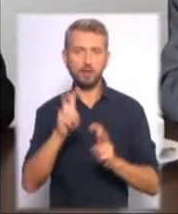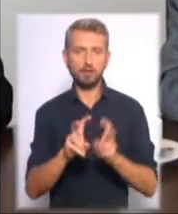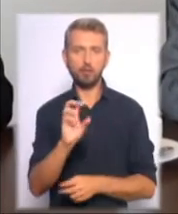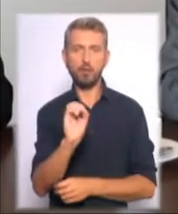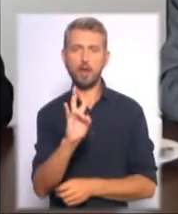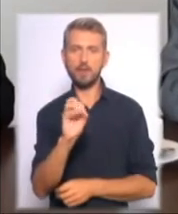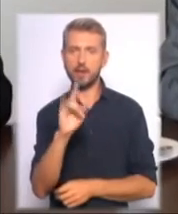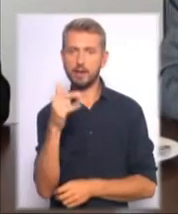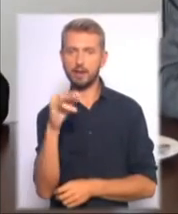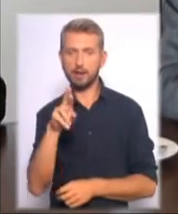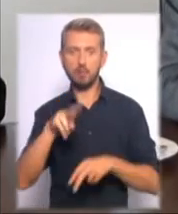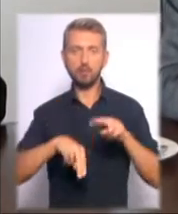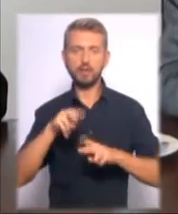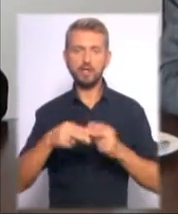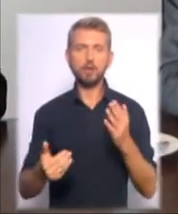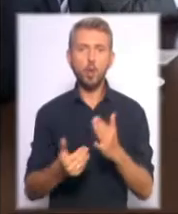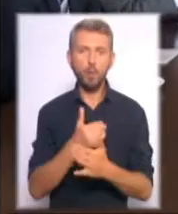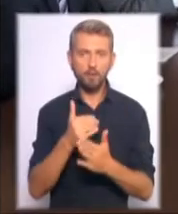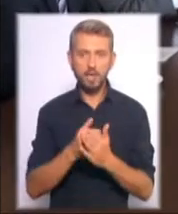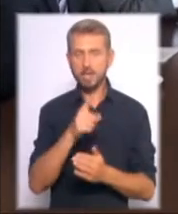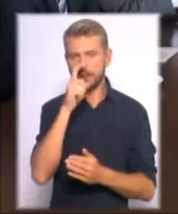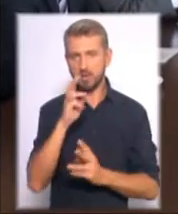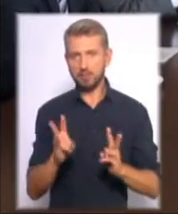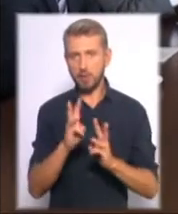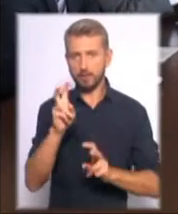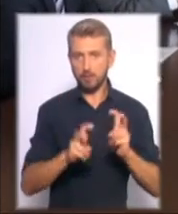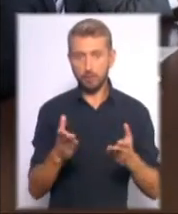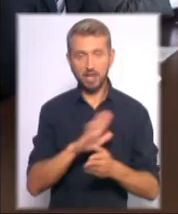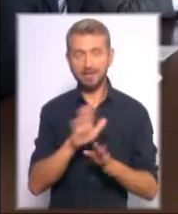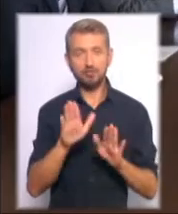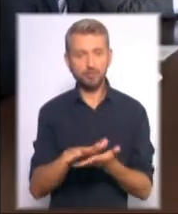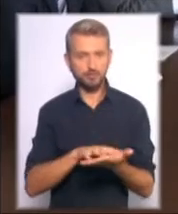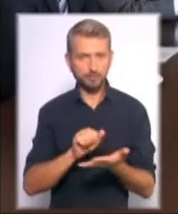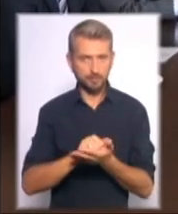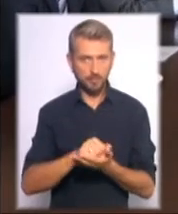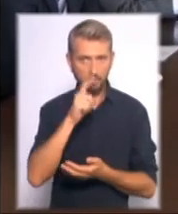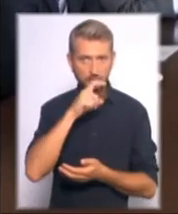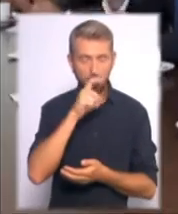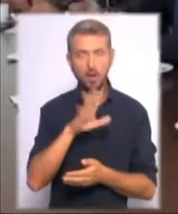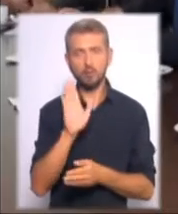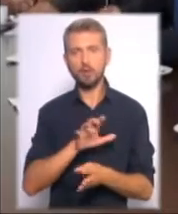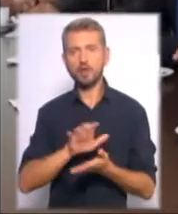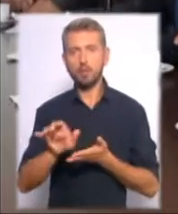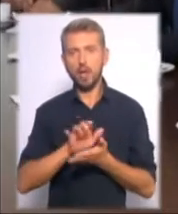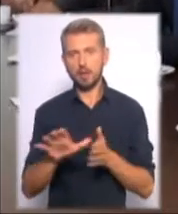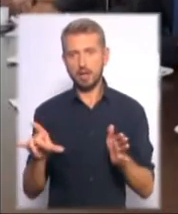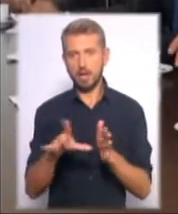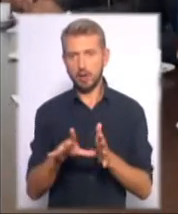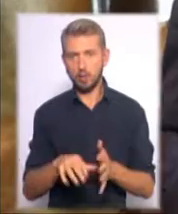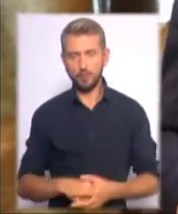будівництві нових сміттєспалювальних комплексів, які не лише утилізуватимуть відходи, а й вироблятимуть енергію.